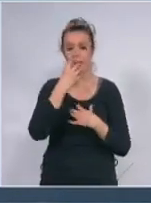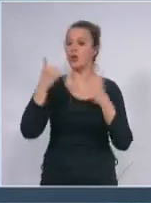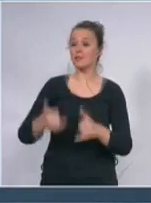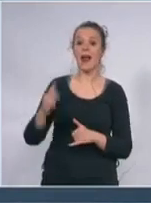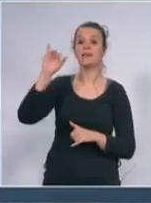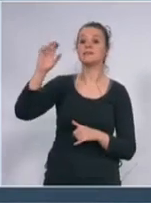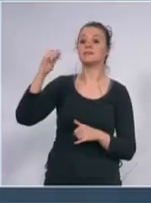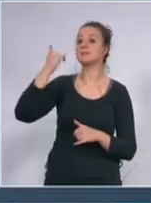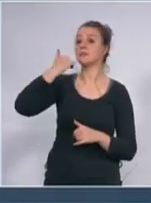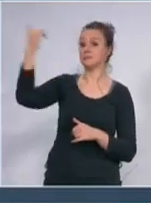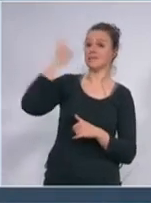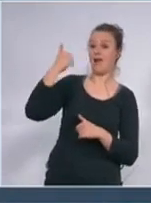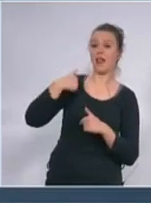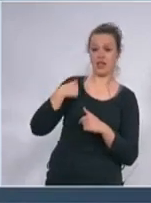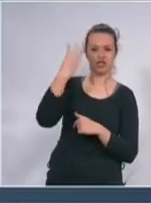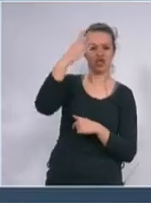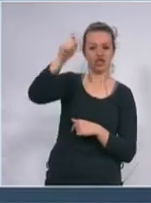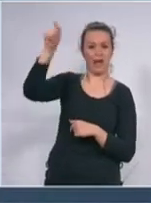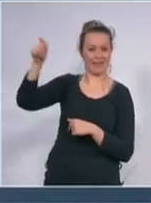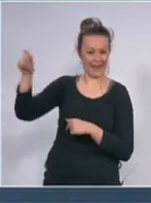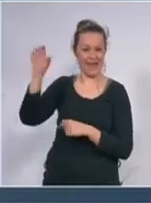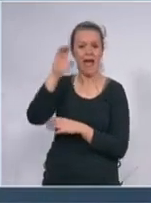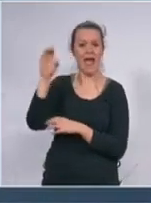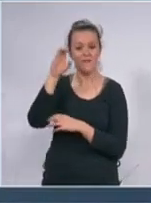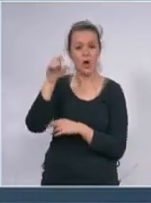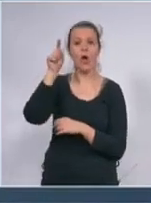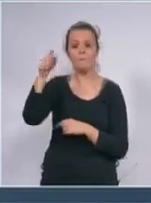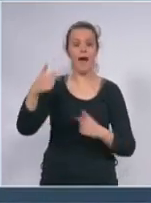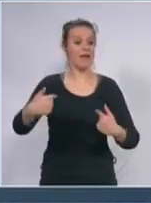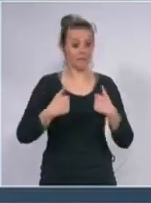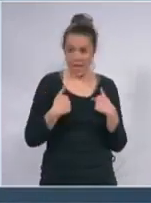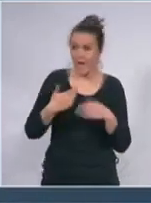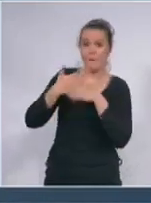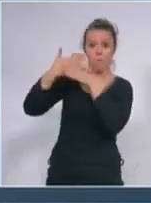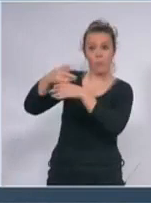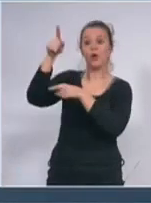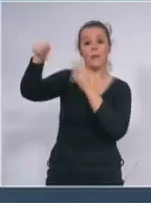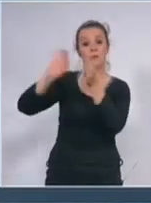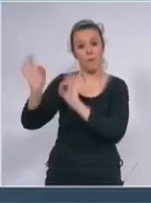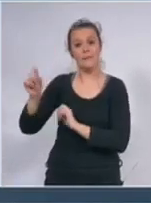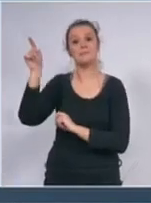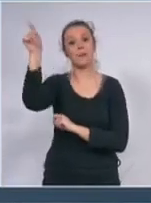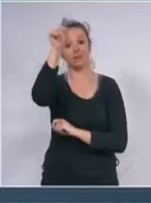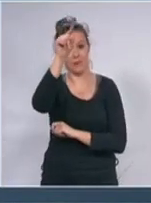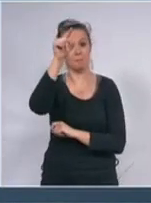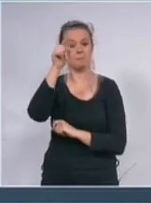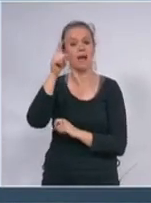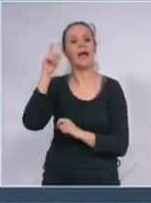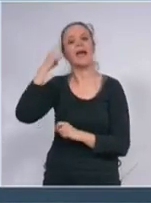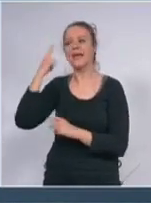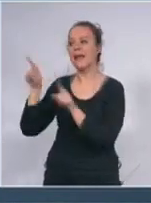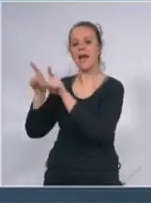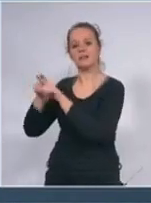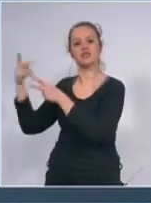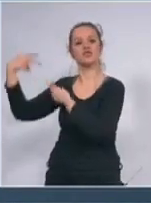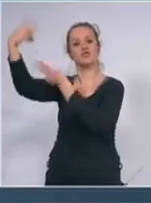da svojim autoritetom uradim sve što mogu da oni dobiju respiratore iz Kine ja sam rekao prvo Srbija pa pomoći